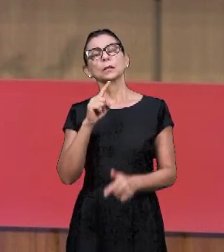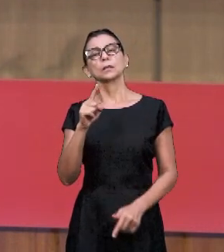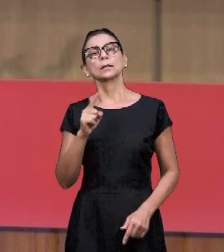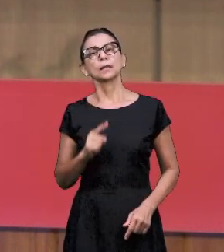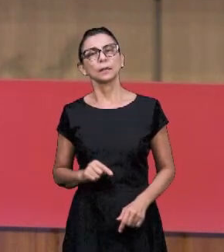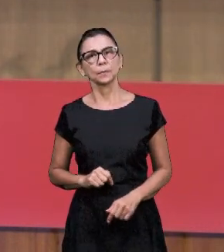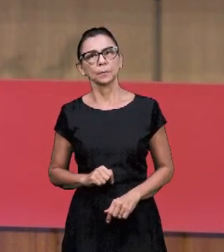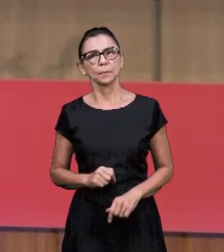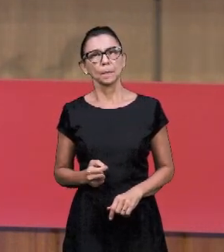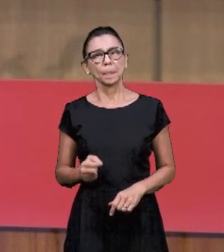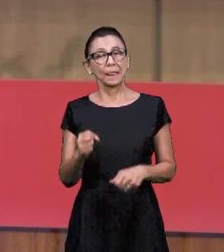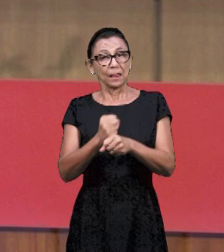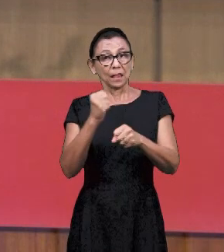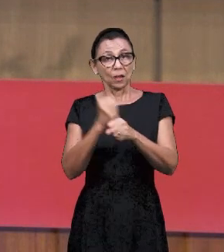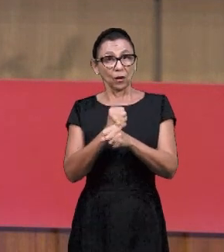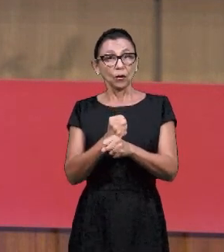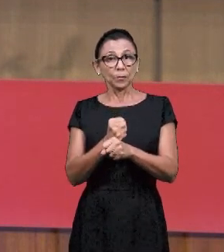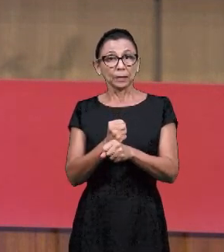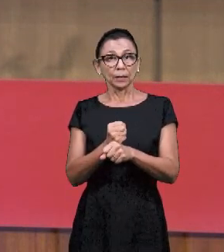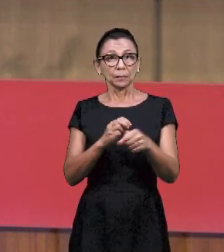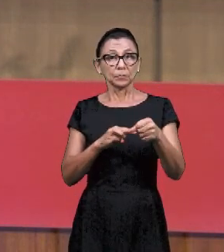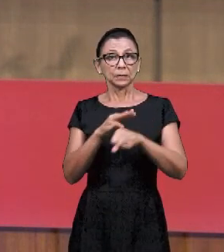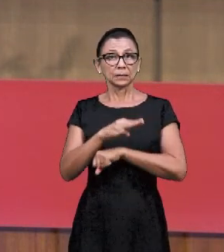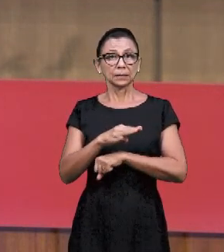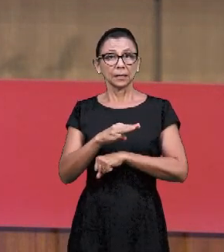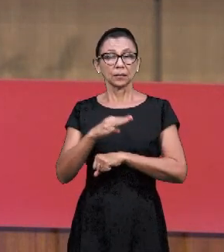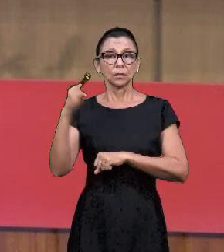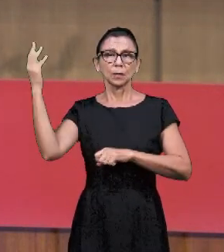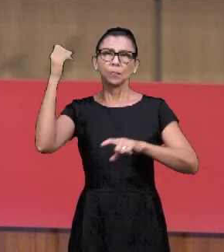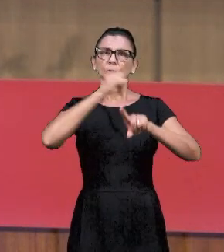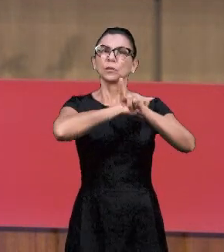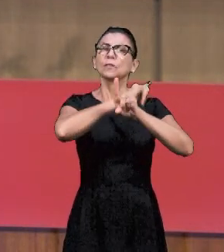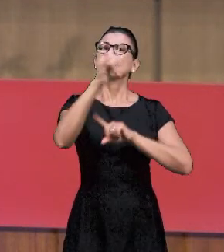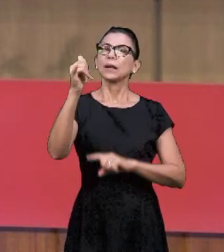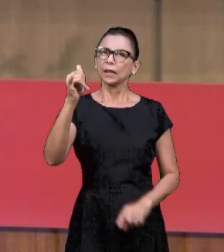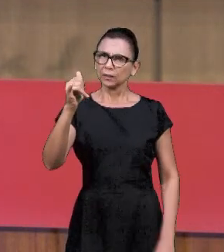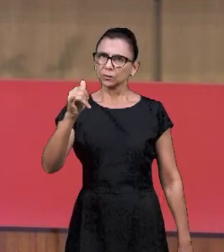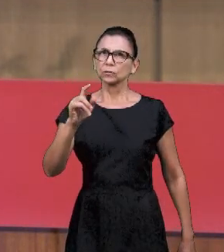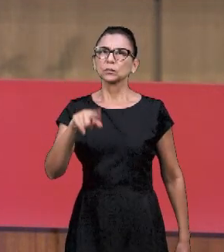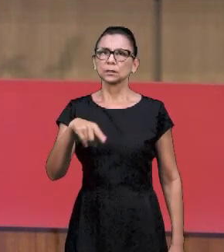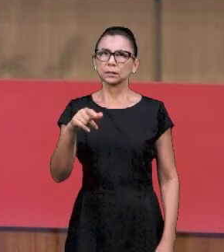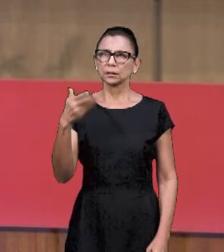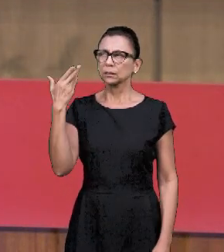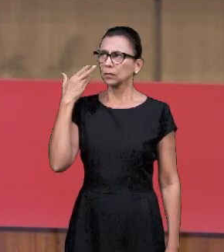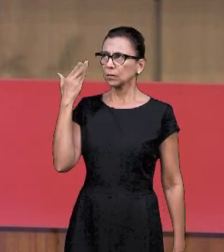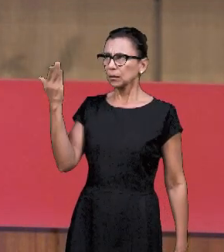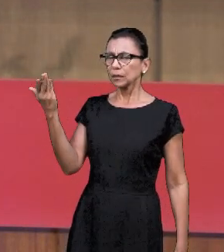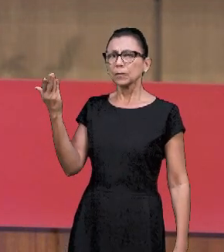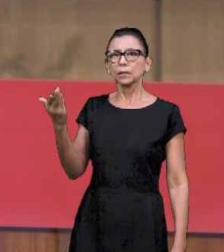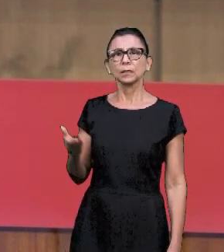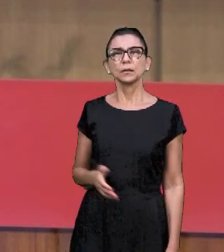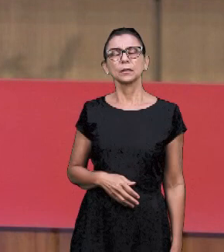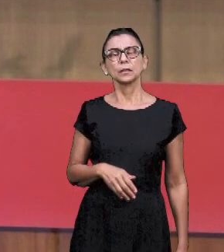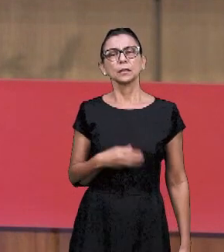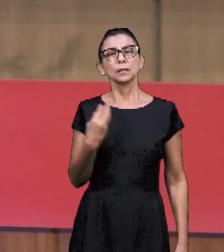Завета. Почему? Потому что служение в этой работе, оно пророческое.